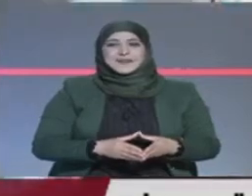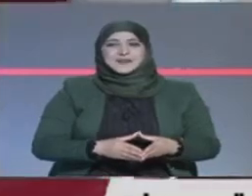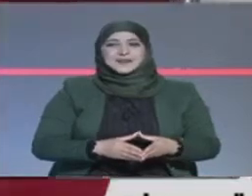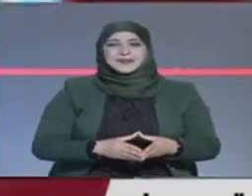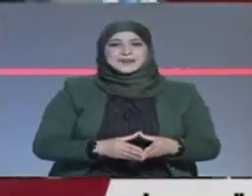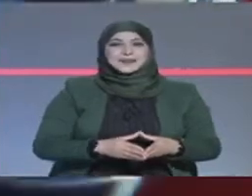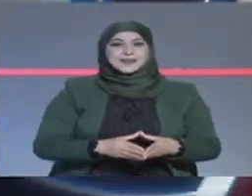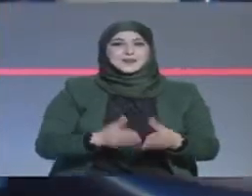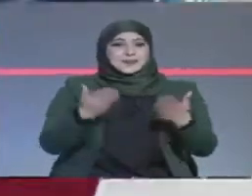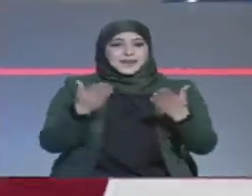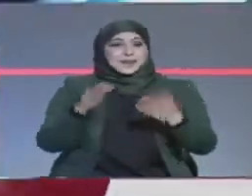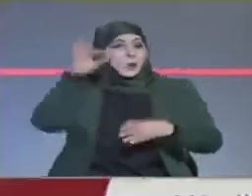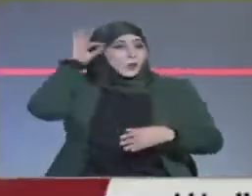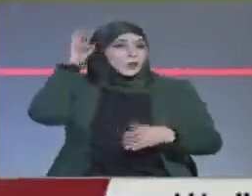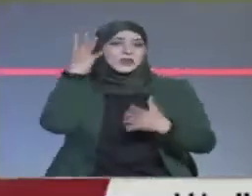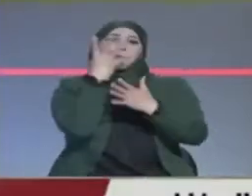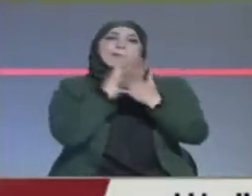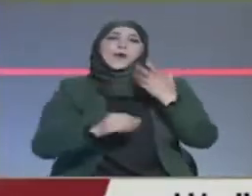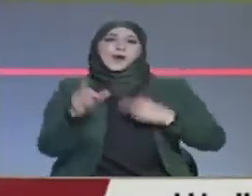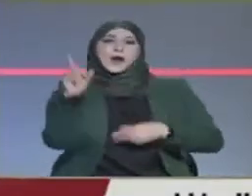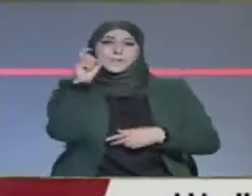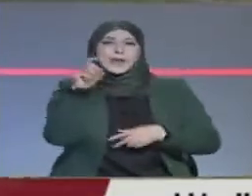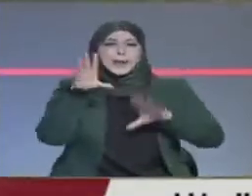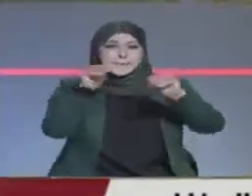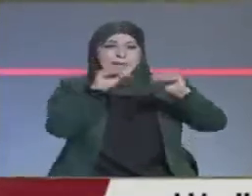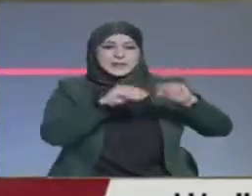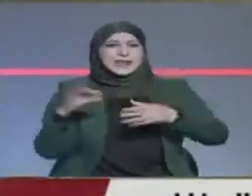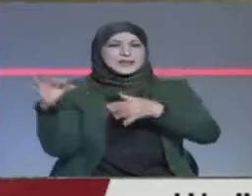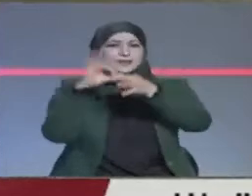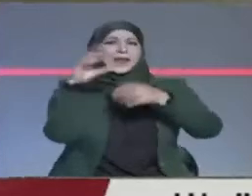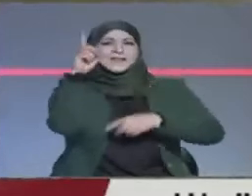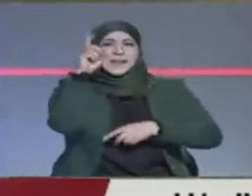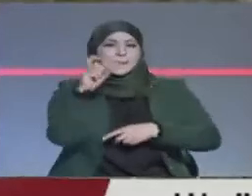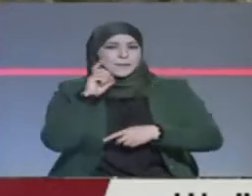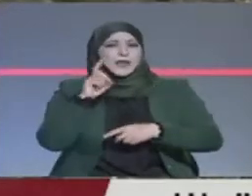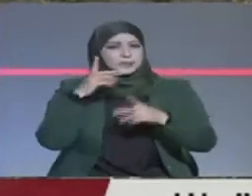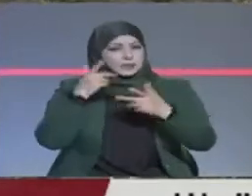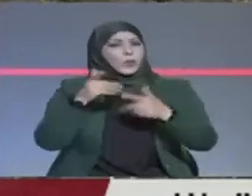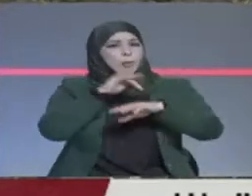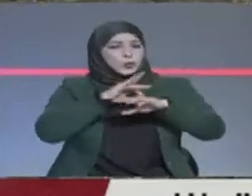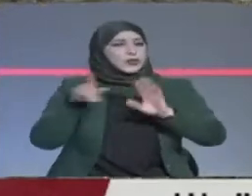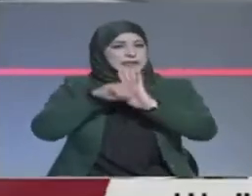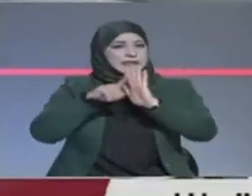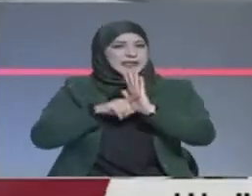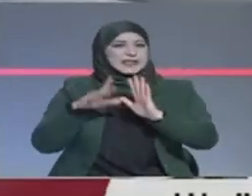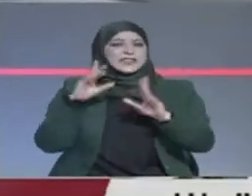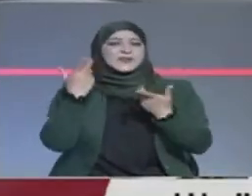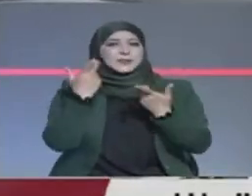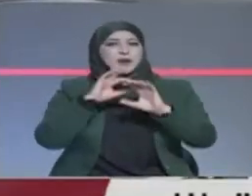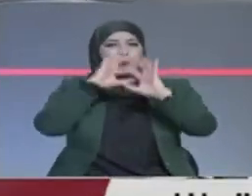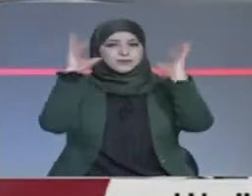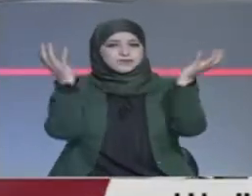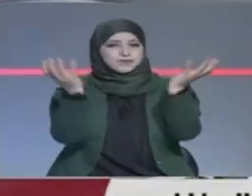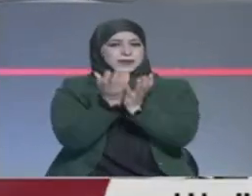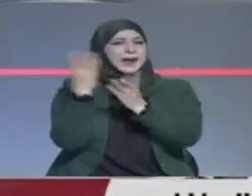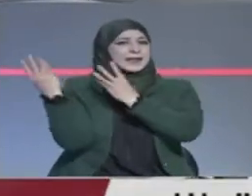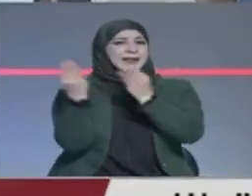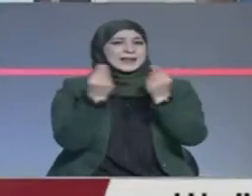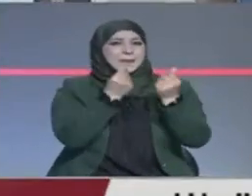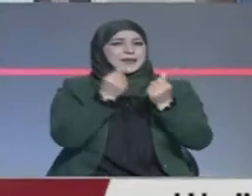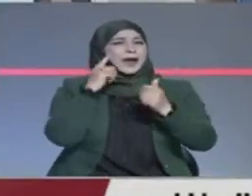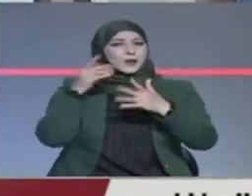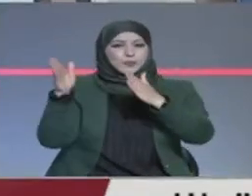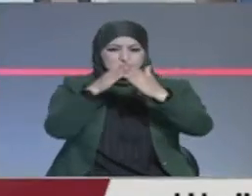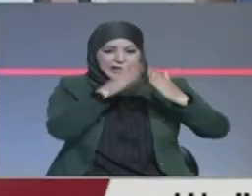أمام افتقار تونس للمياه المناطق رتبة ثراء إيكولوجي مهدد بالتغيرات المناخية وتوسع